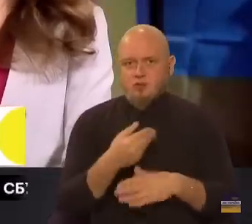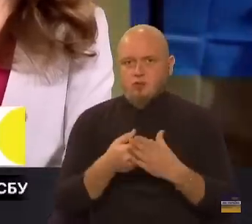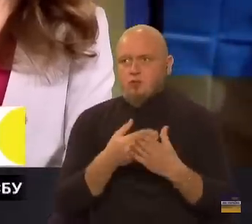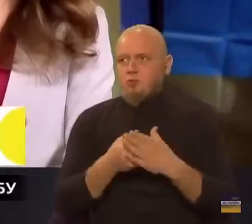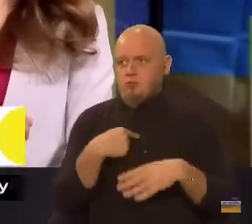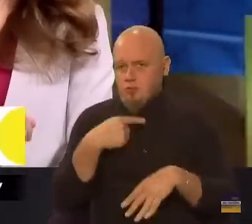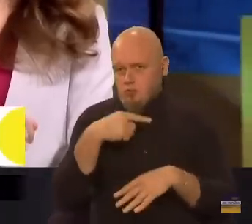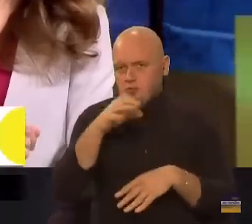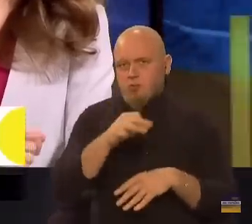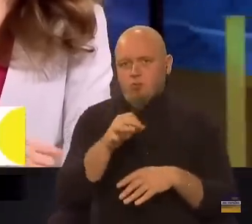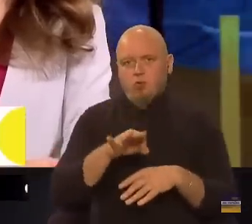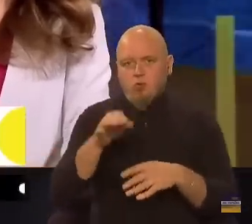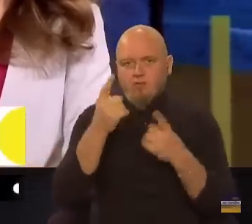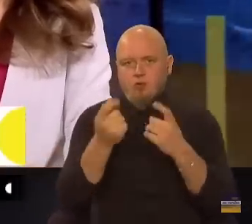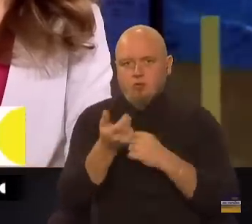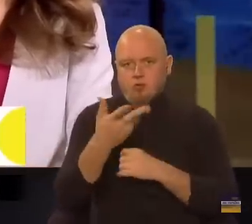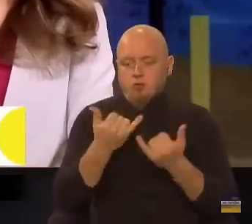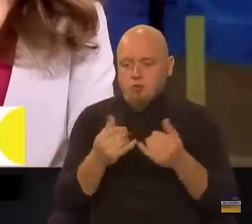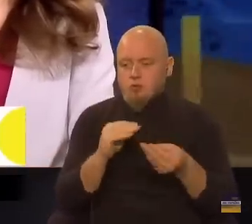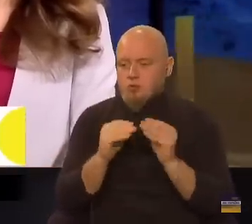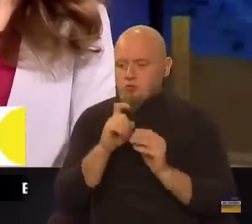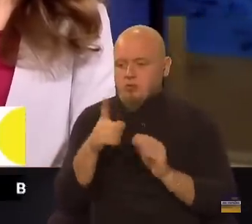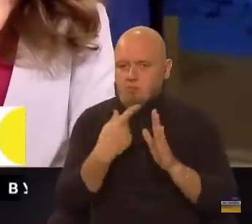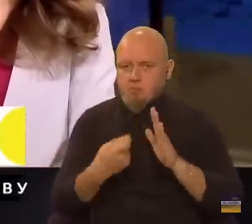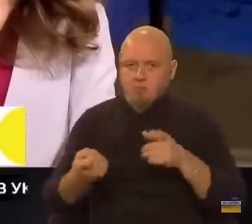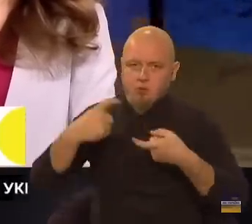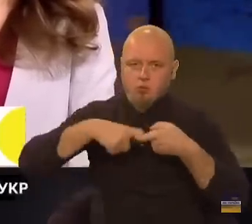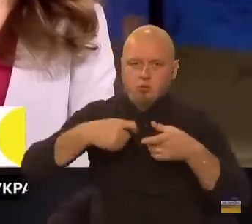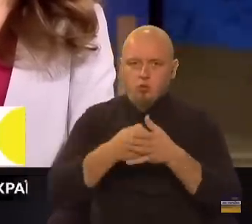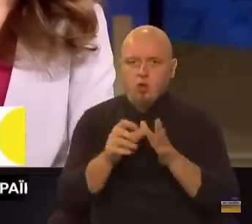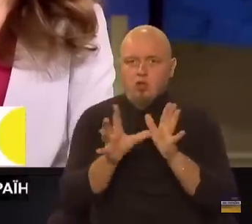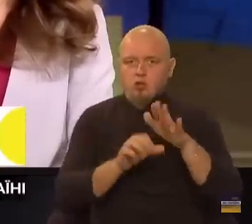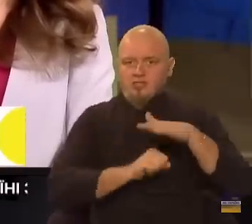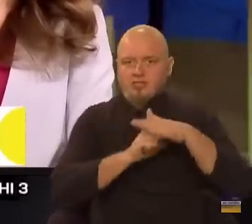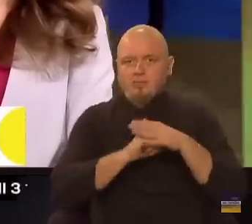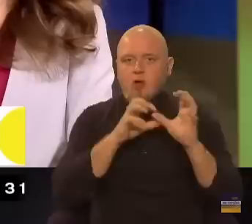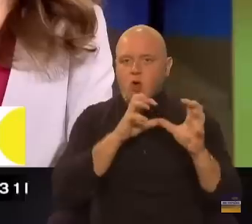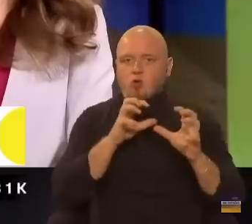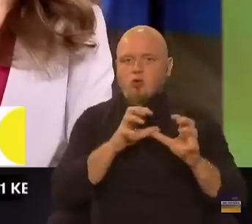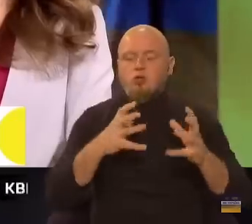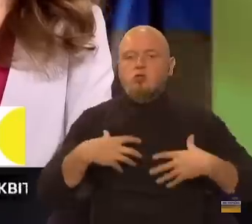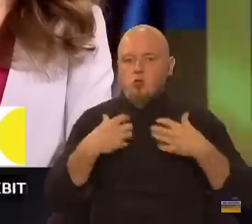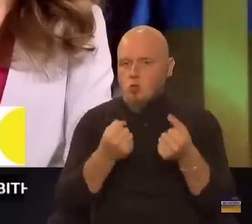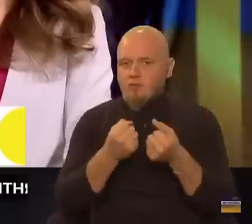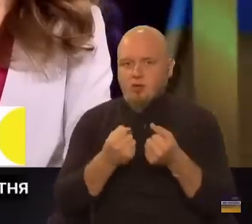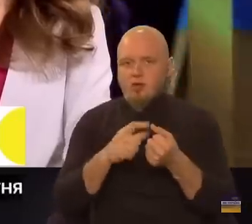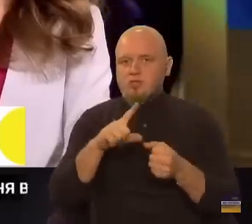Тобто ми говоримо про велику кількість. сьогодні проблем з підключенням до електронної системи охорони здоров'я